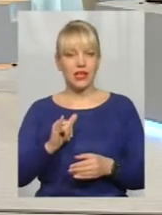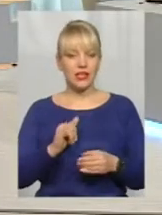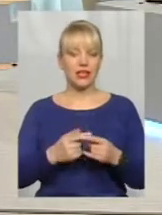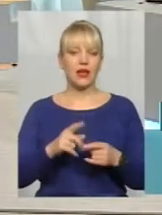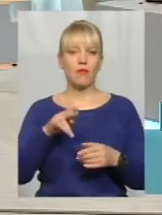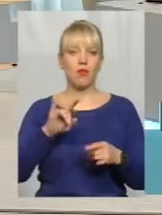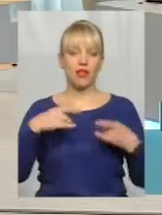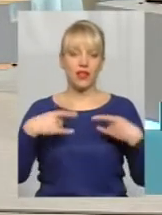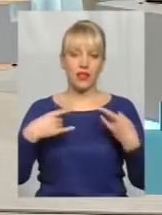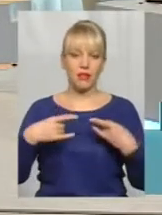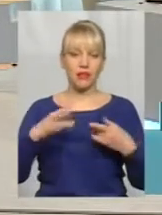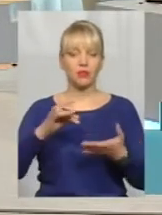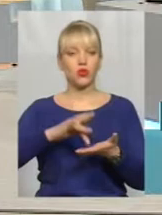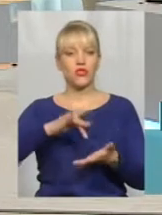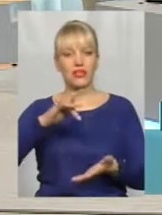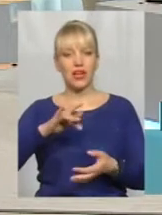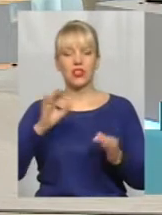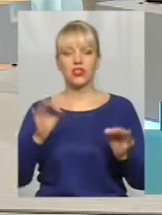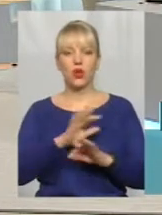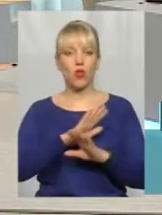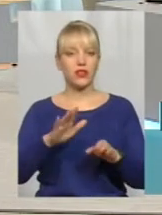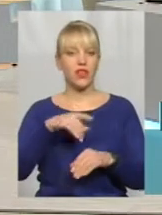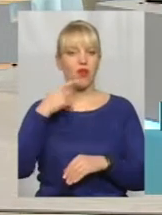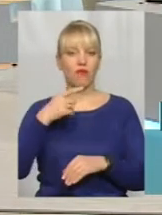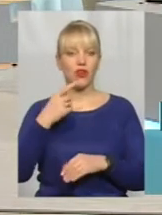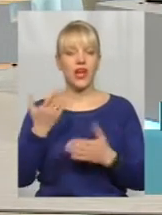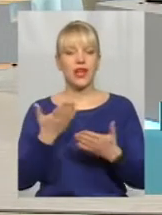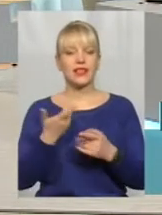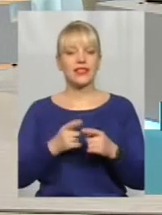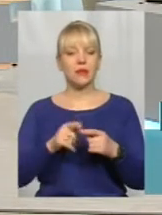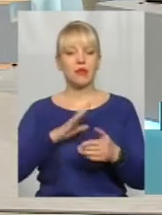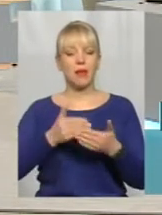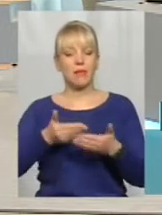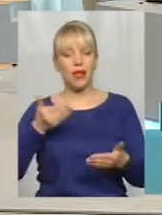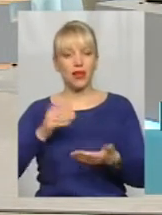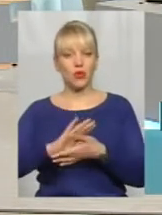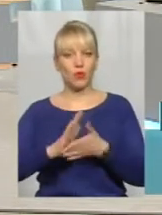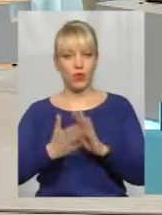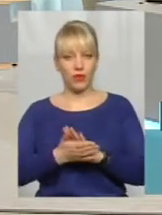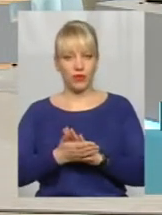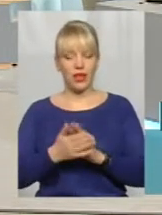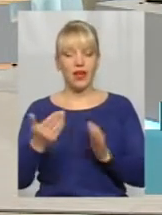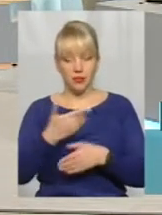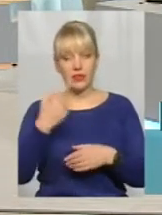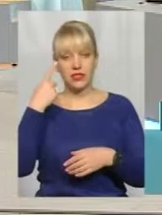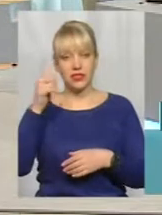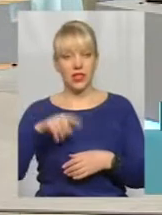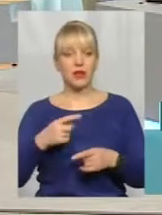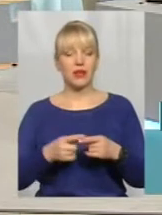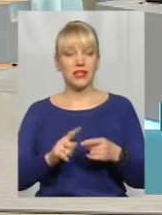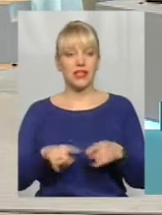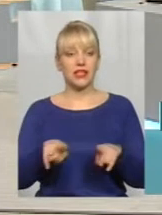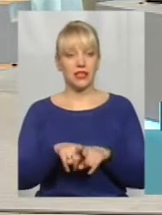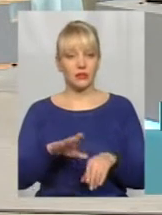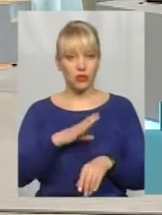телебаченні, навіть по центральному, ніколи не говорять, які ж це були передумови. Ми їх знаємо. А ці передумови були